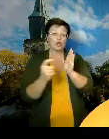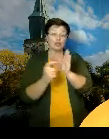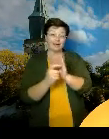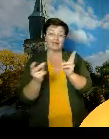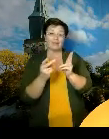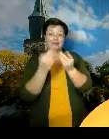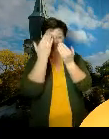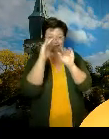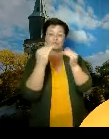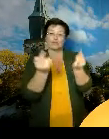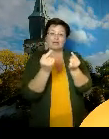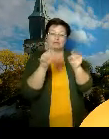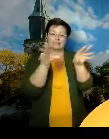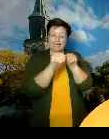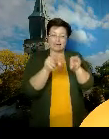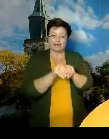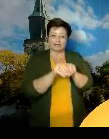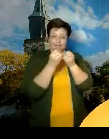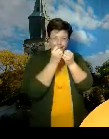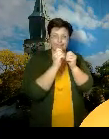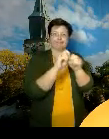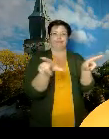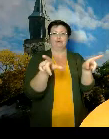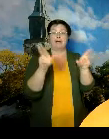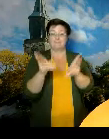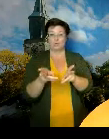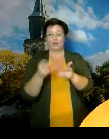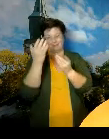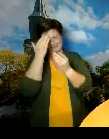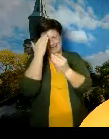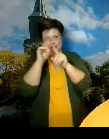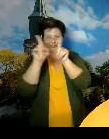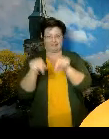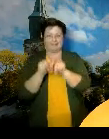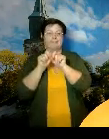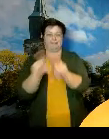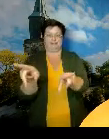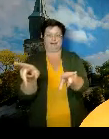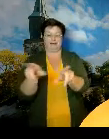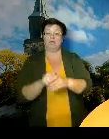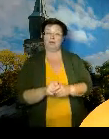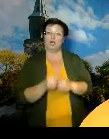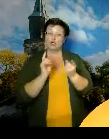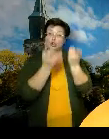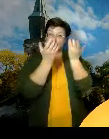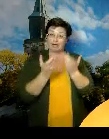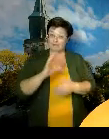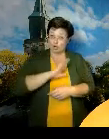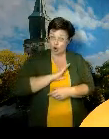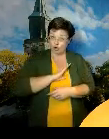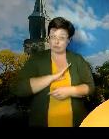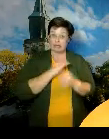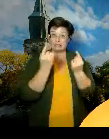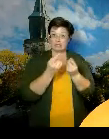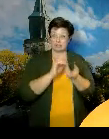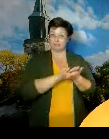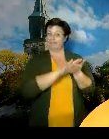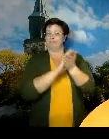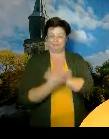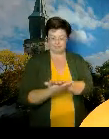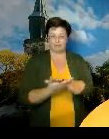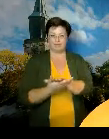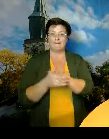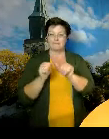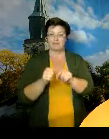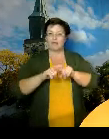infotilaisuuteen ja sen yhteydessä lähtevään tiedotteeseen. Tarvittaessa toki sitten, jos tulee tilanne, jossa on